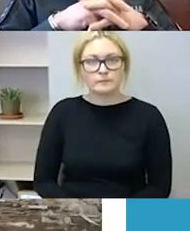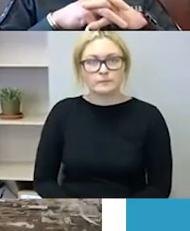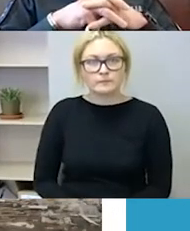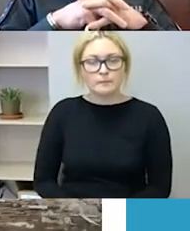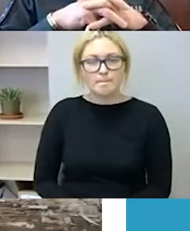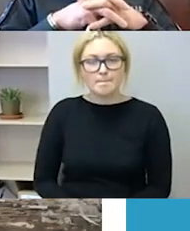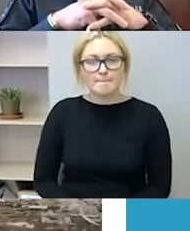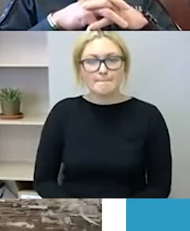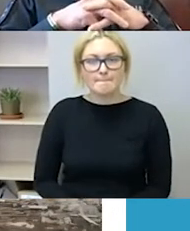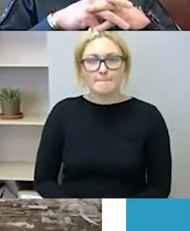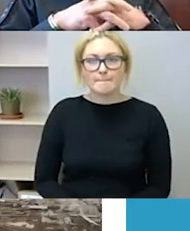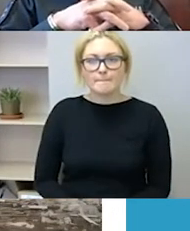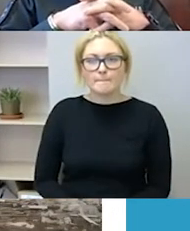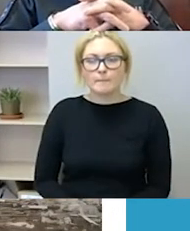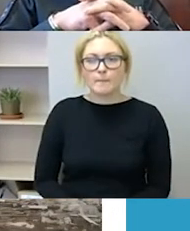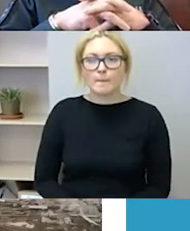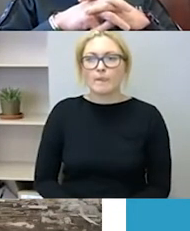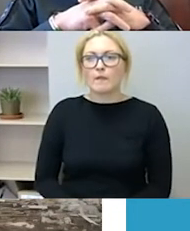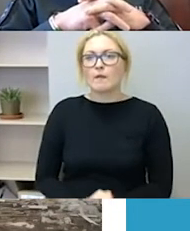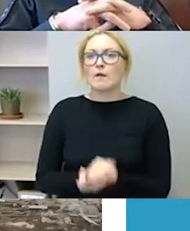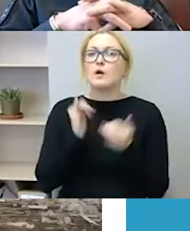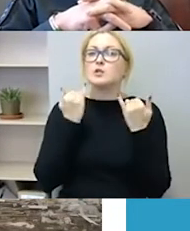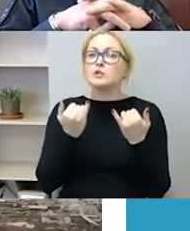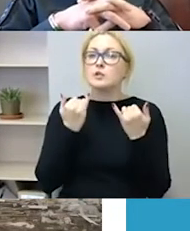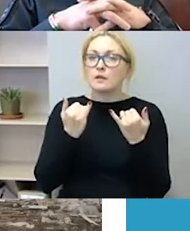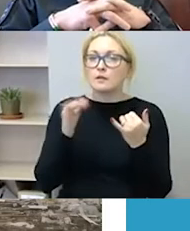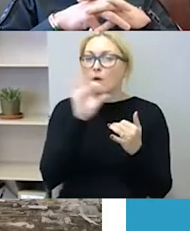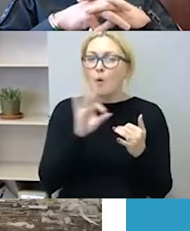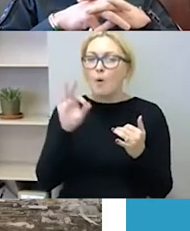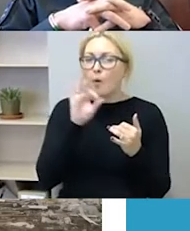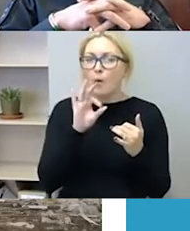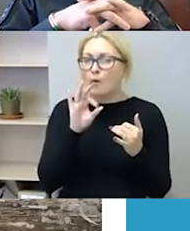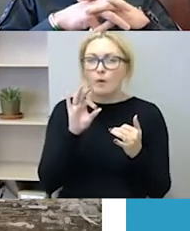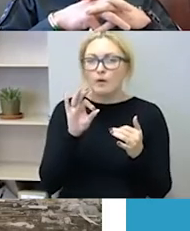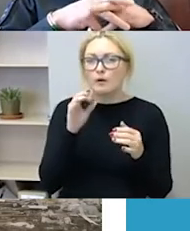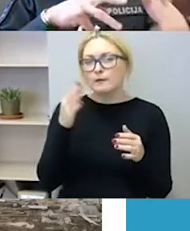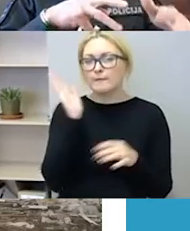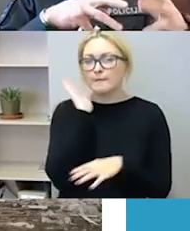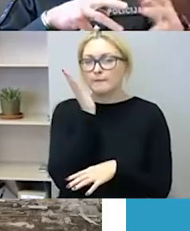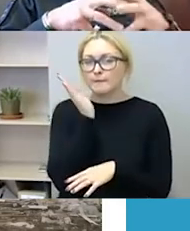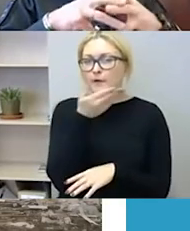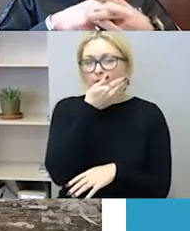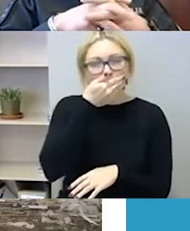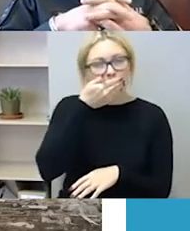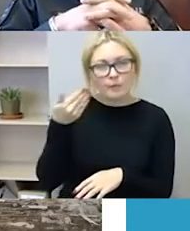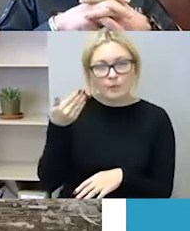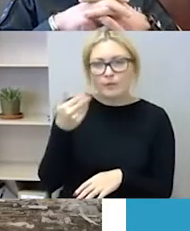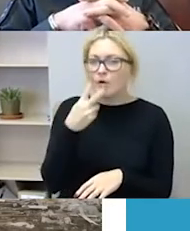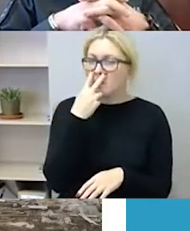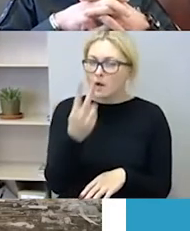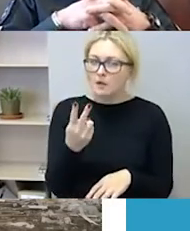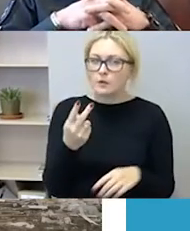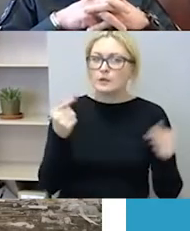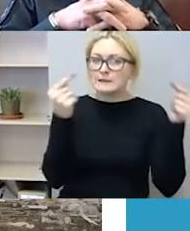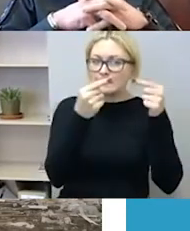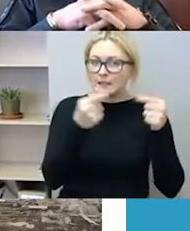Tačiau apie ką šiandien galbūt mažiau kalivėjome, tikrai matome ir tiek ir iš statistikos, ir manau tikrai